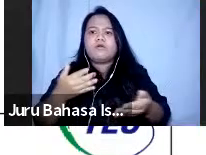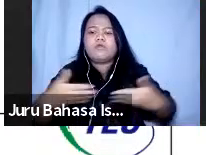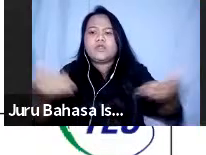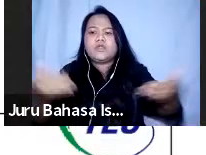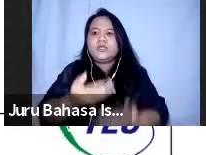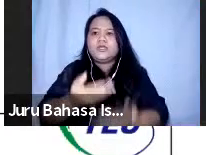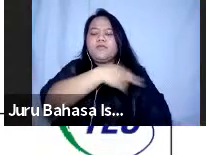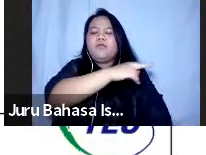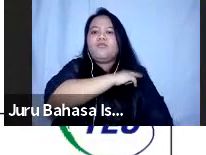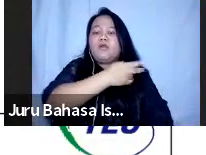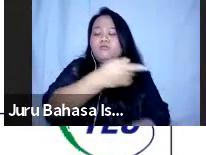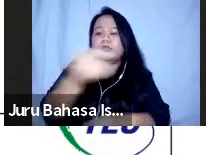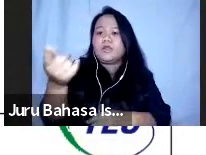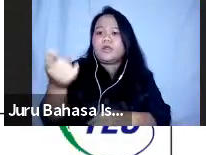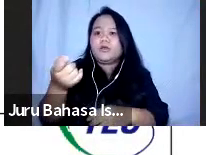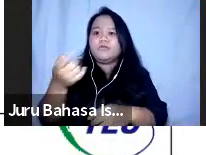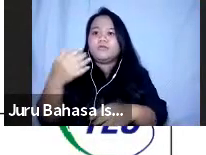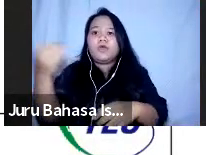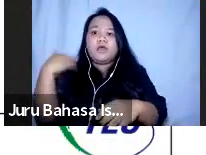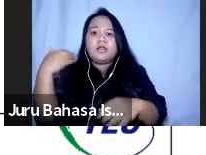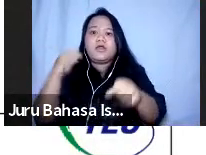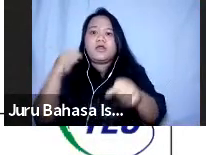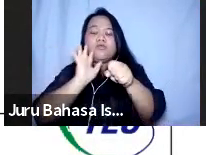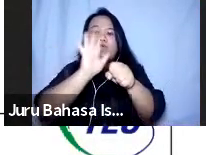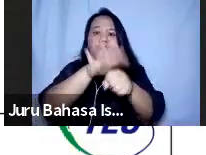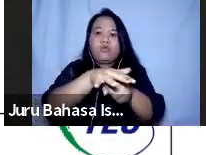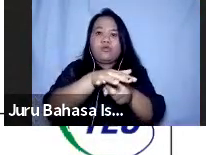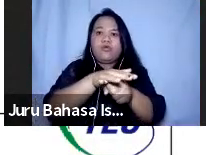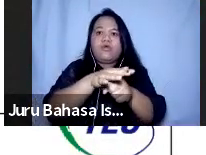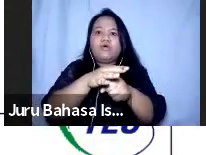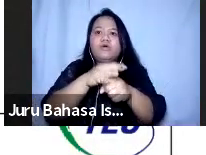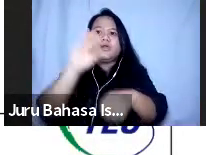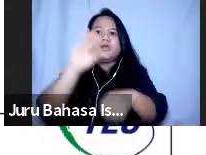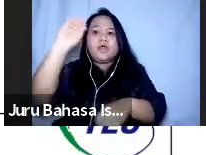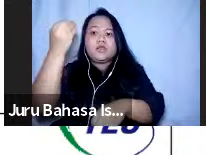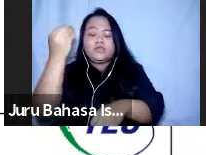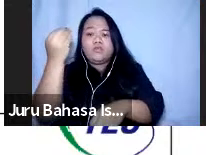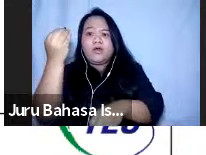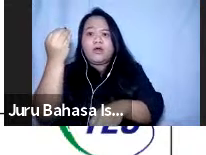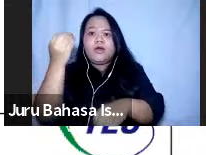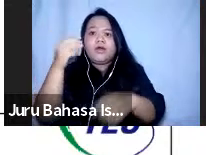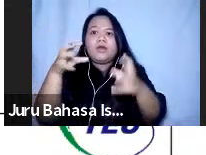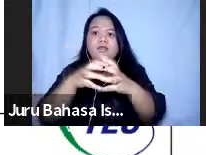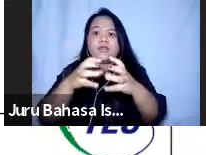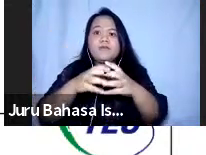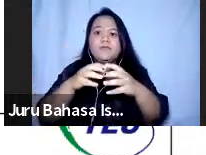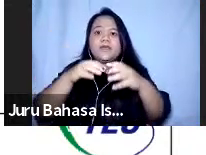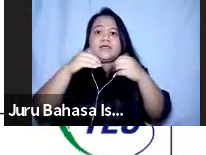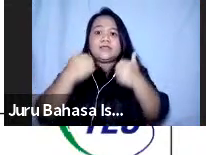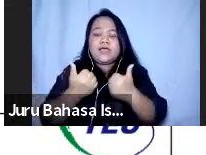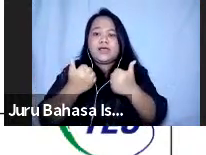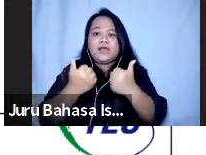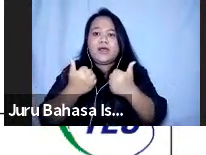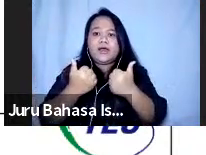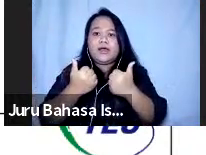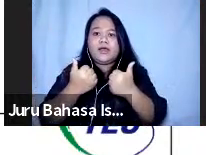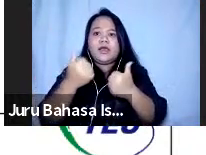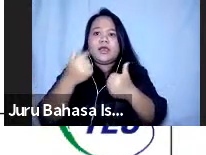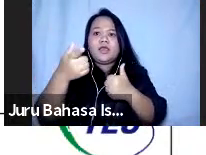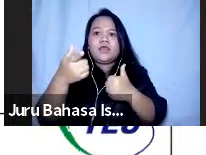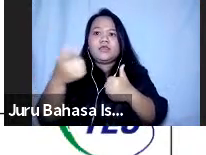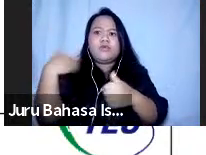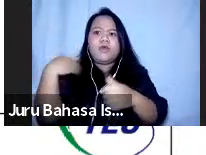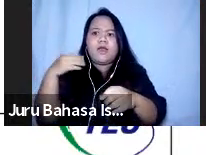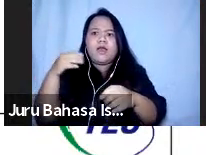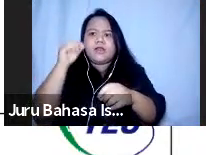dampingan di Kulon Progo bahkan ketua tim siaganya ada kerusakan